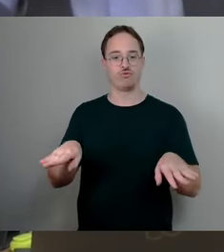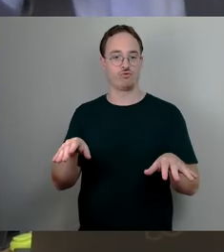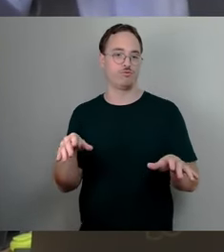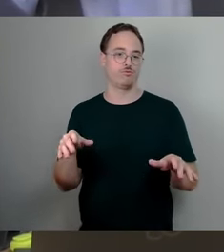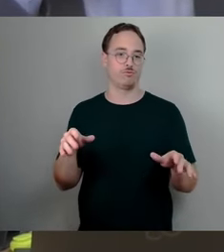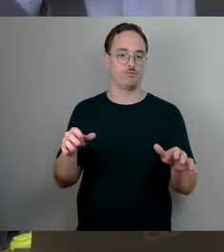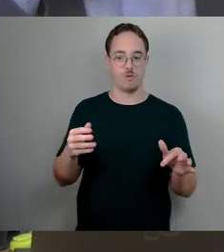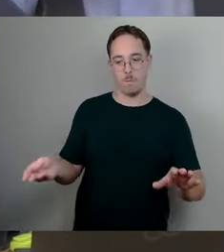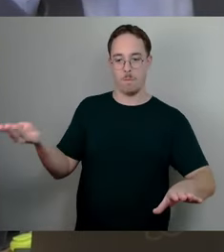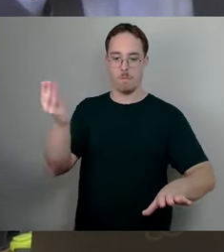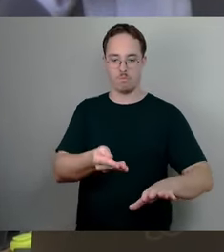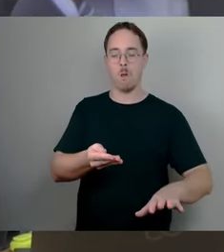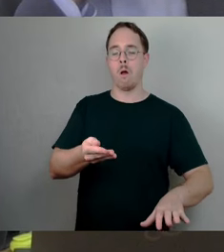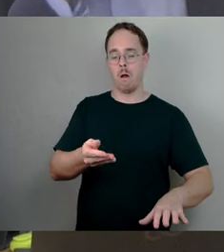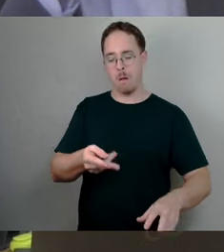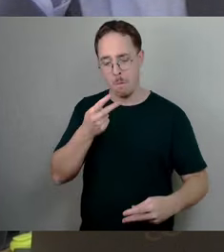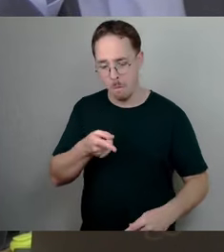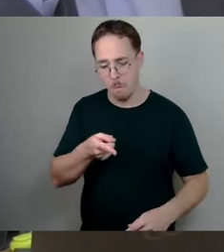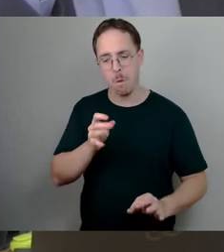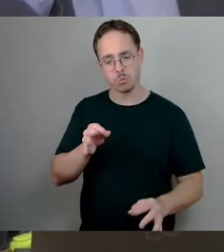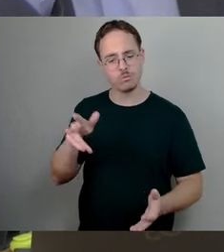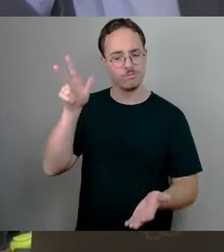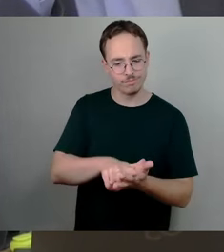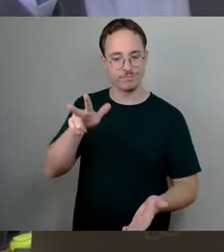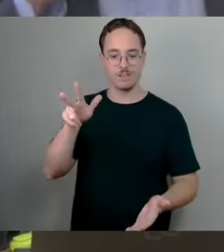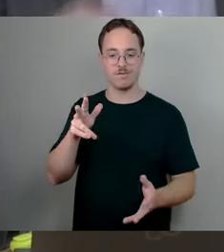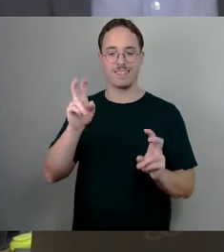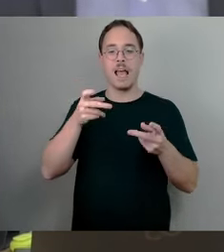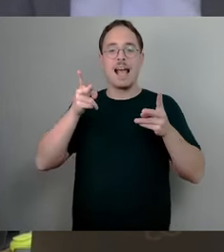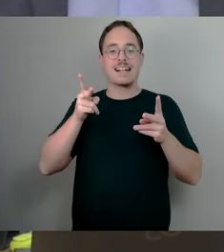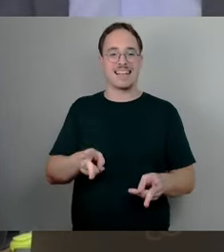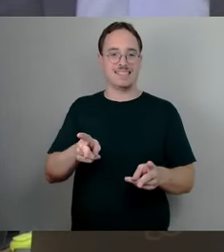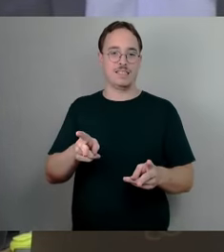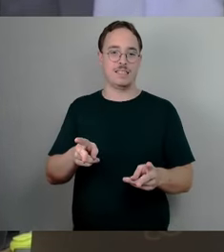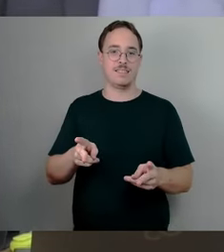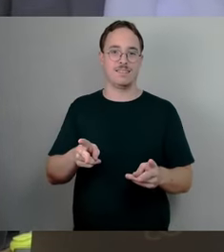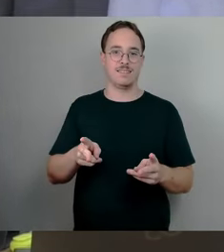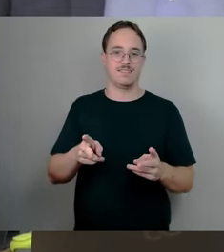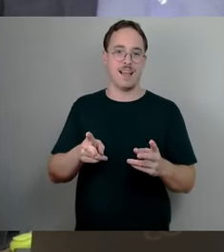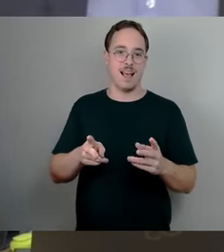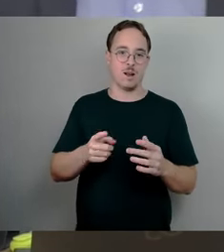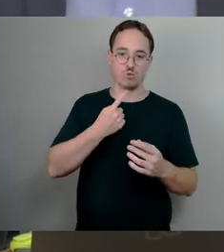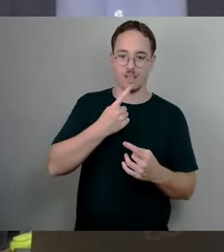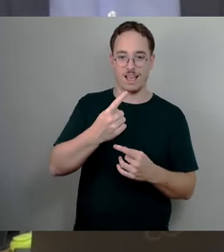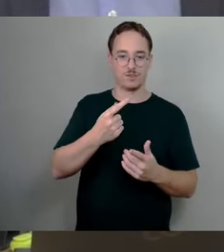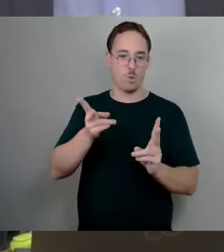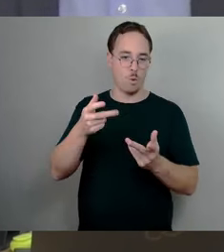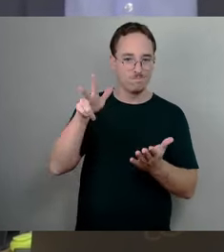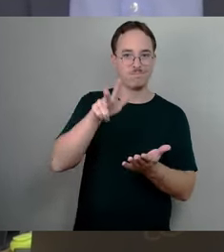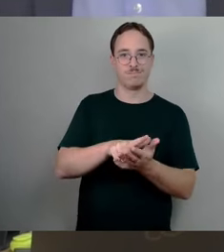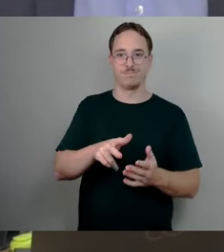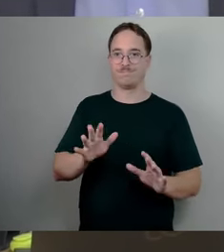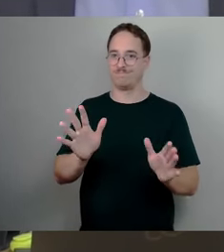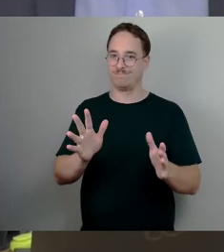rechtsverbindlichen Aussage hergenommen werden können. Und deswegen hatte ich Ihnen ja gesagt, wenn es eine substanzielle